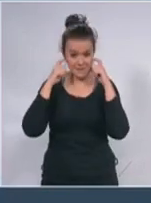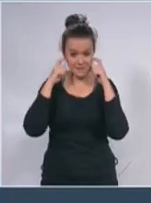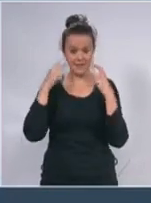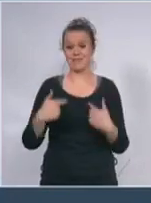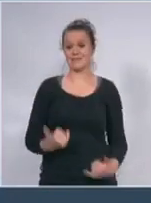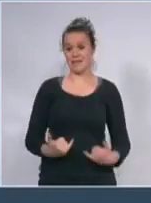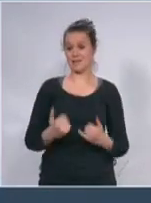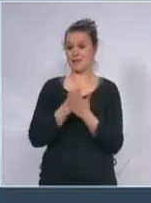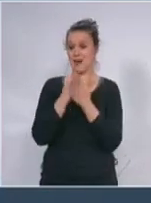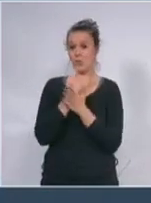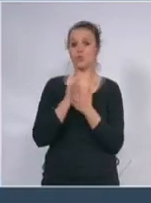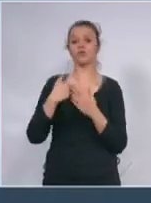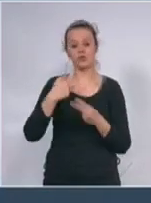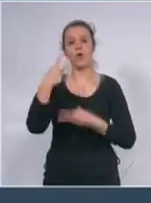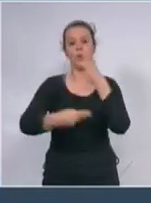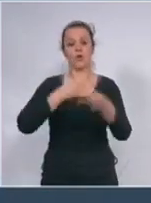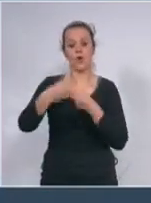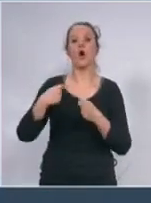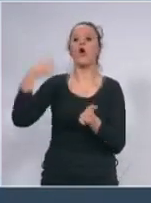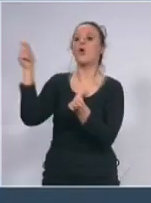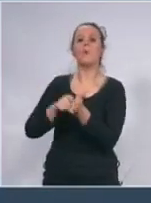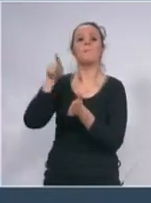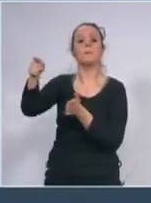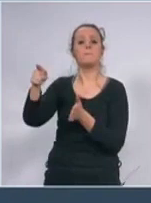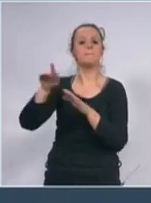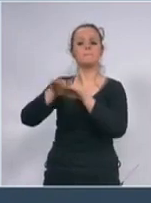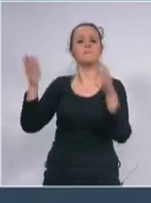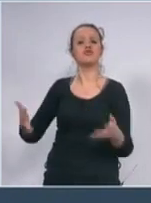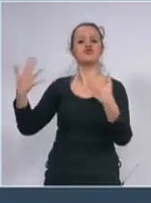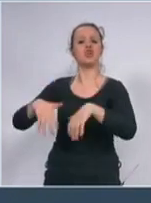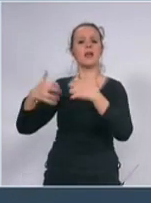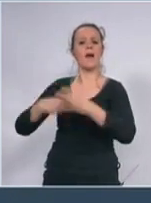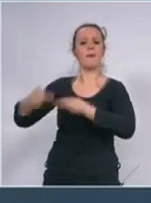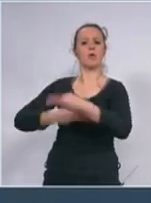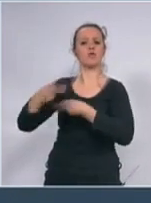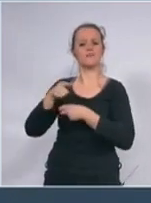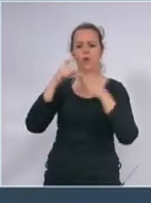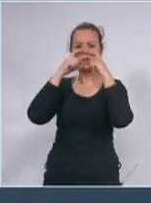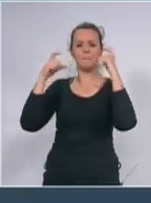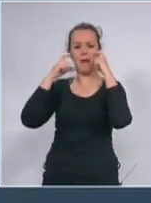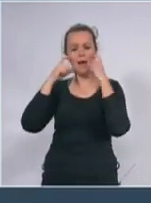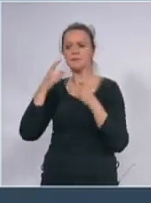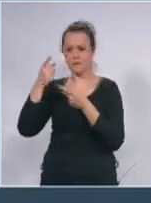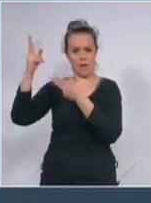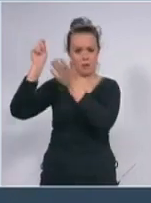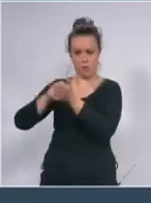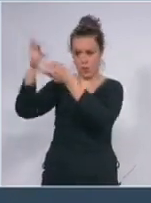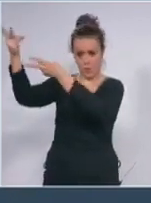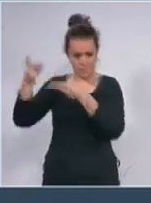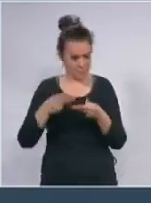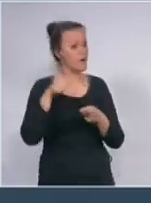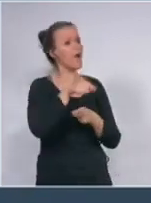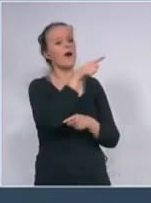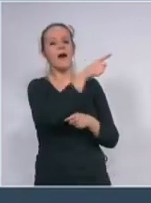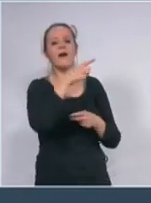Srbiji dovodimo mašinu za maske kupujemo angažujemo fabrike koje već to rade to je mala